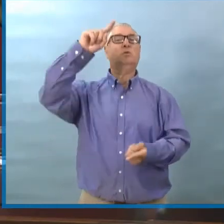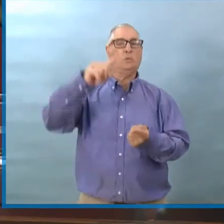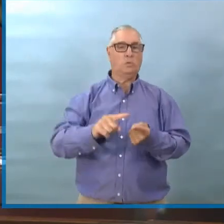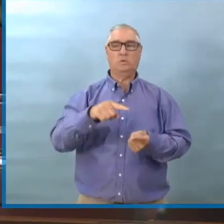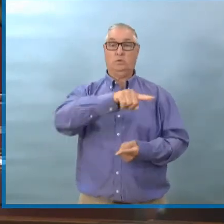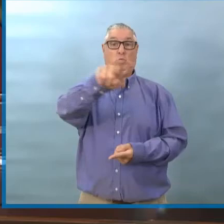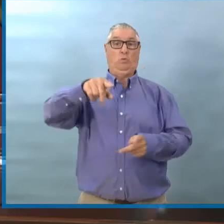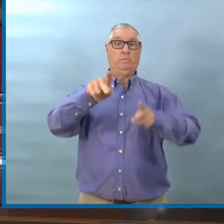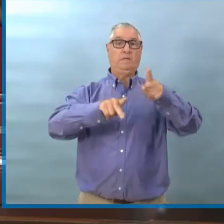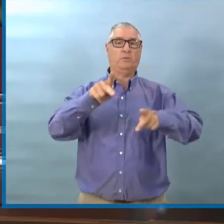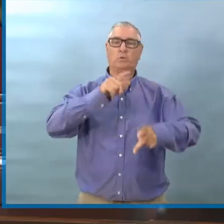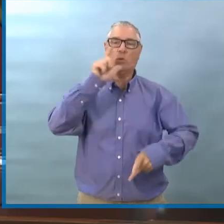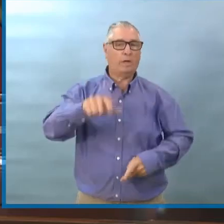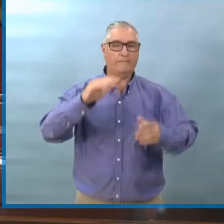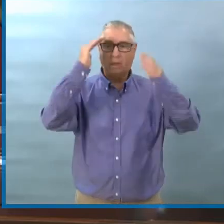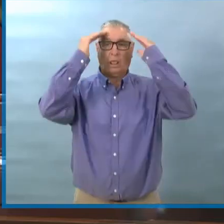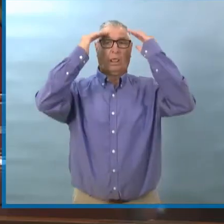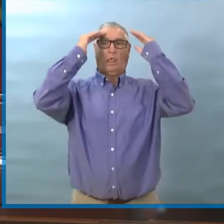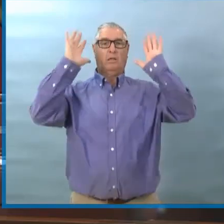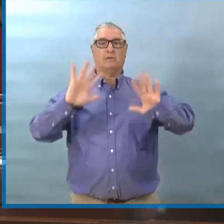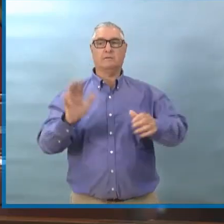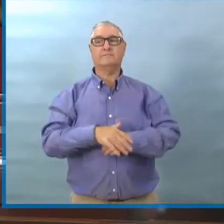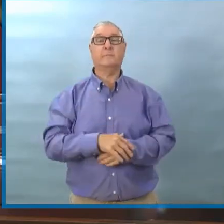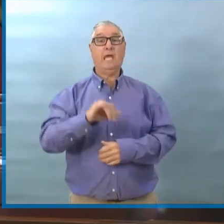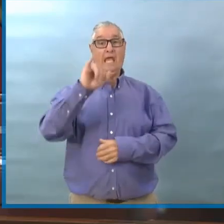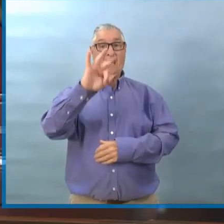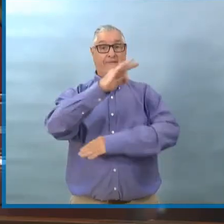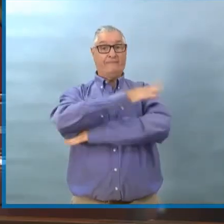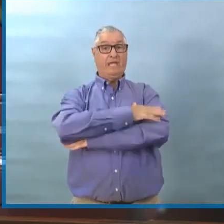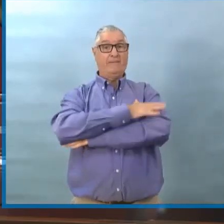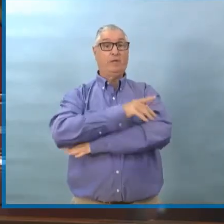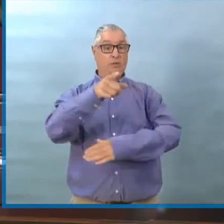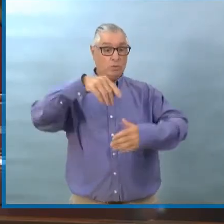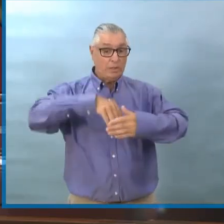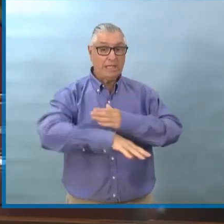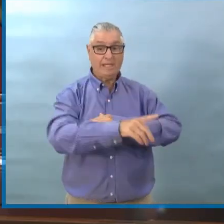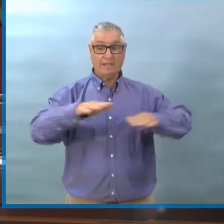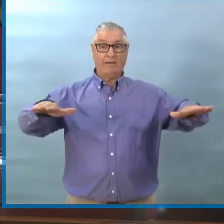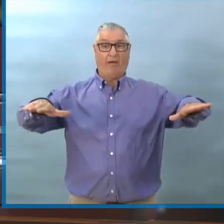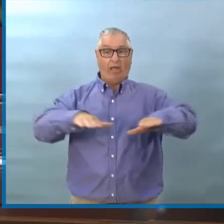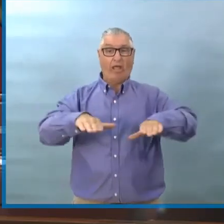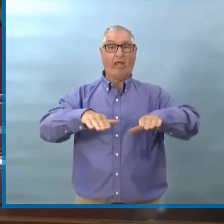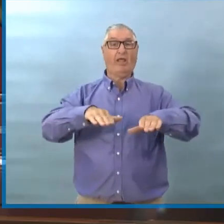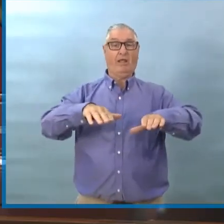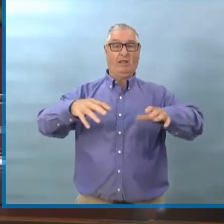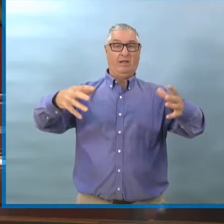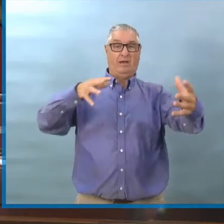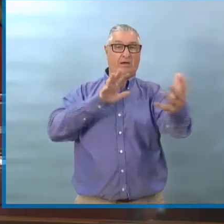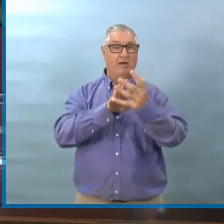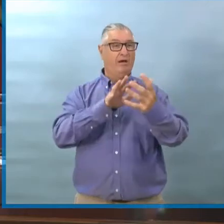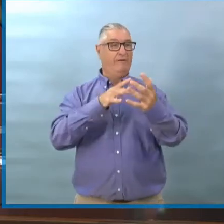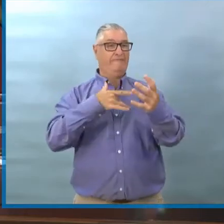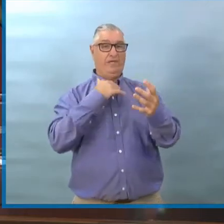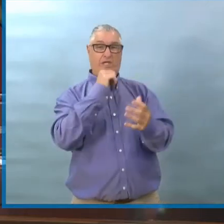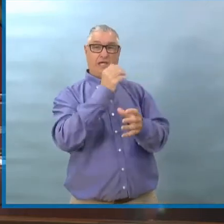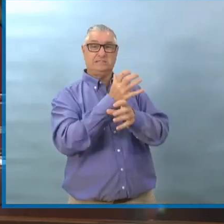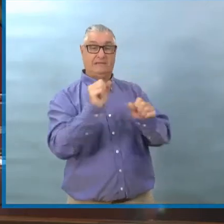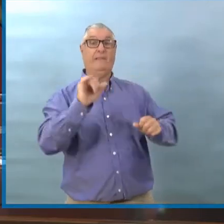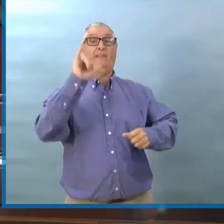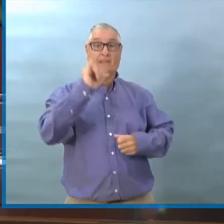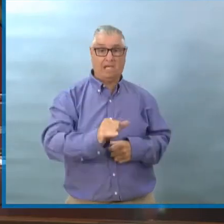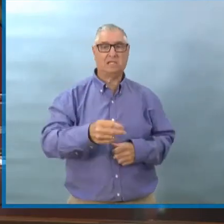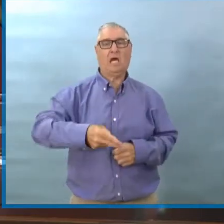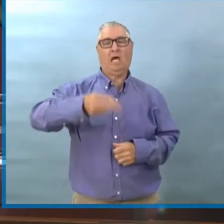'est assez sécuritaire. Si les tables sont rapprochées ou s'il n a pas de barrière, là, les risques sont plus élevés. Ça, c'est les lignes